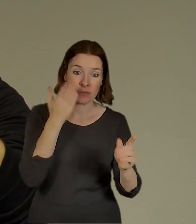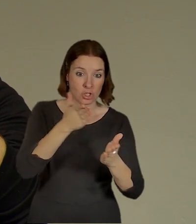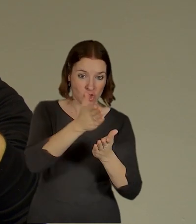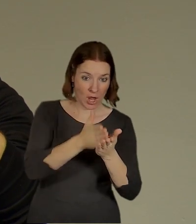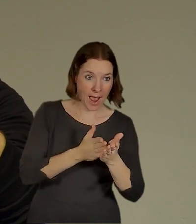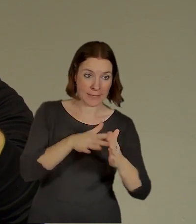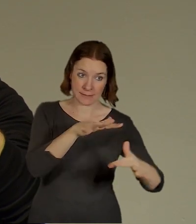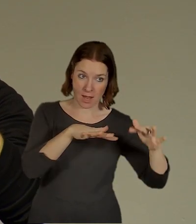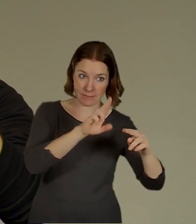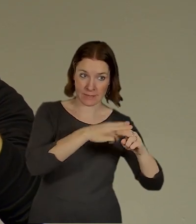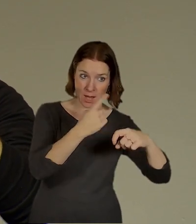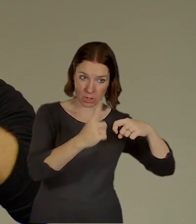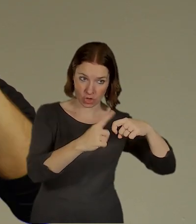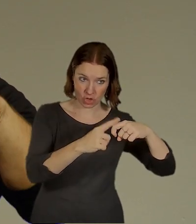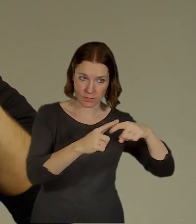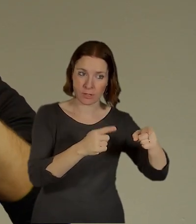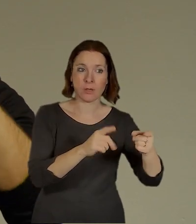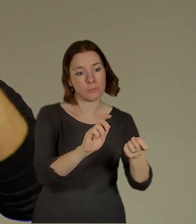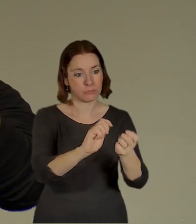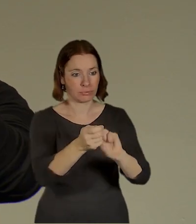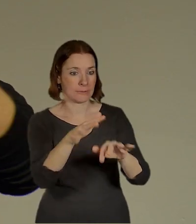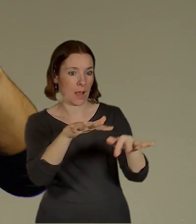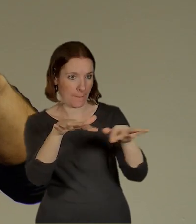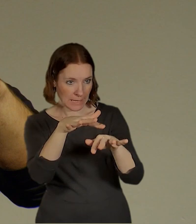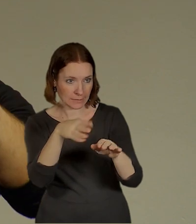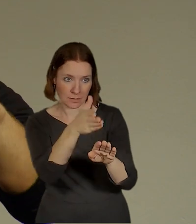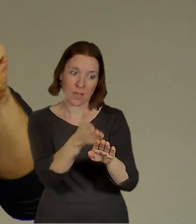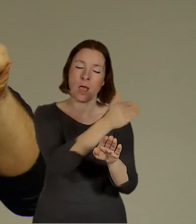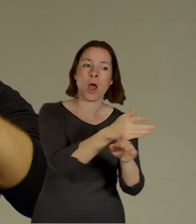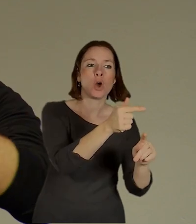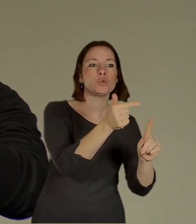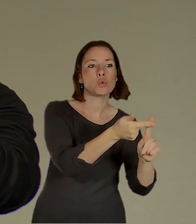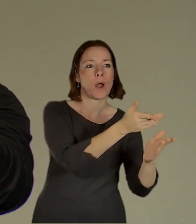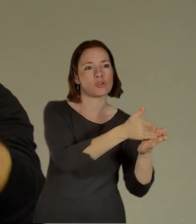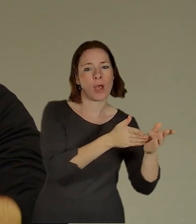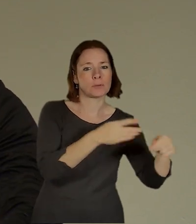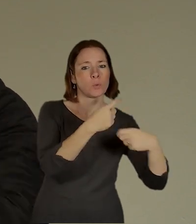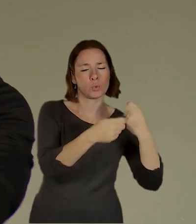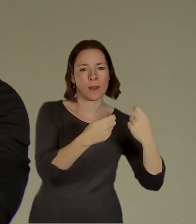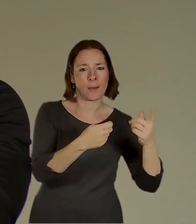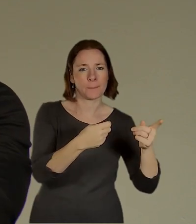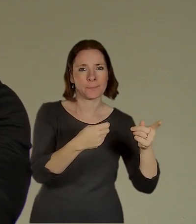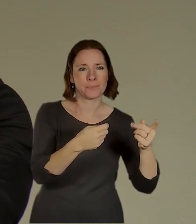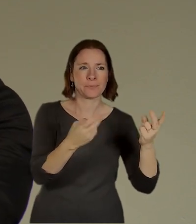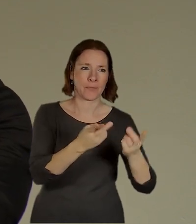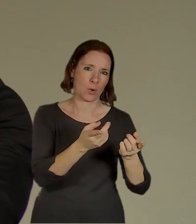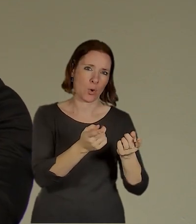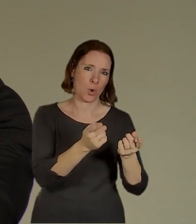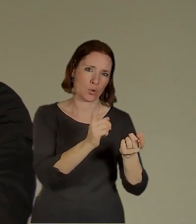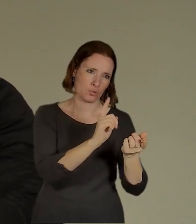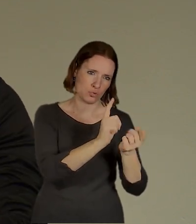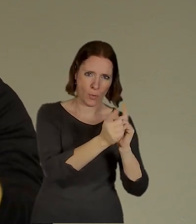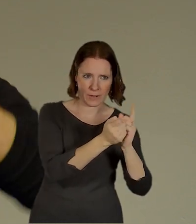se bude adaptovat na náměstí a na té druhé části, že se skoncentruje vlastně ten dopravní hapty